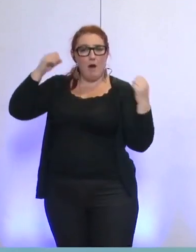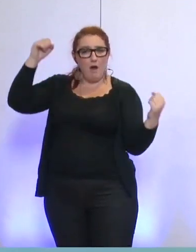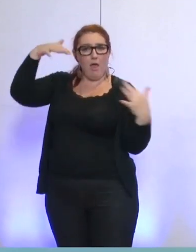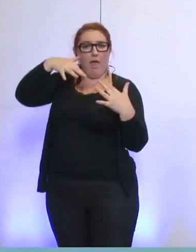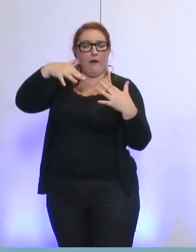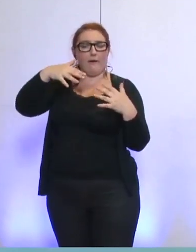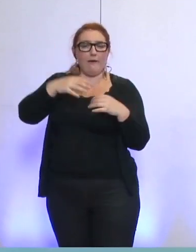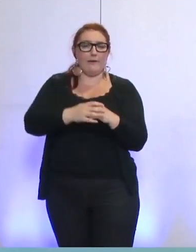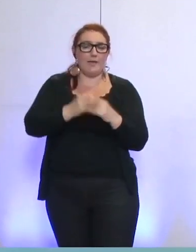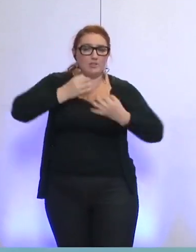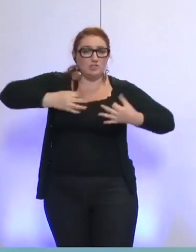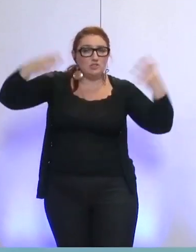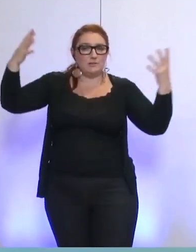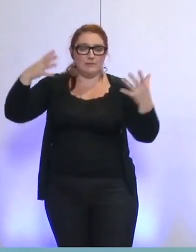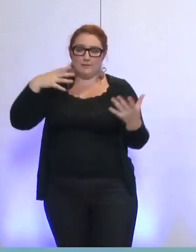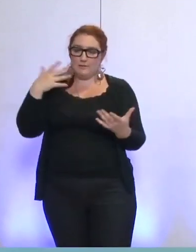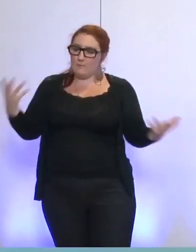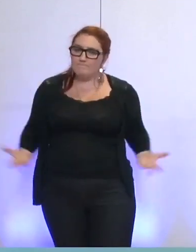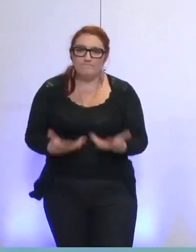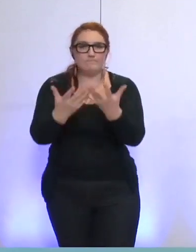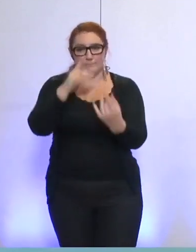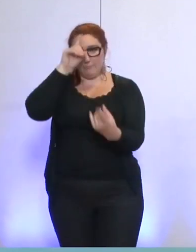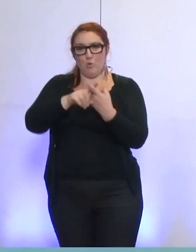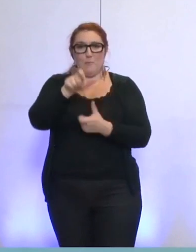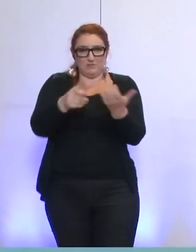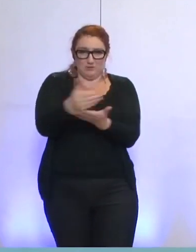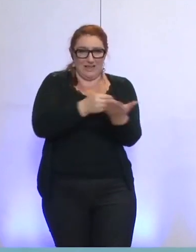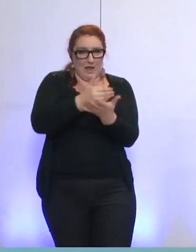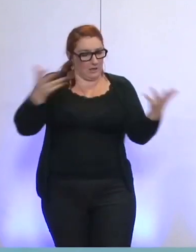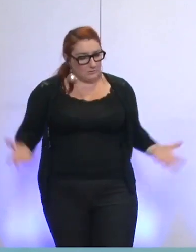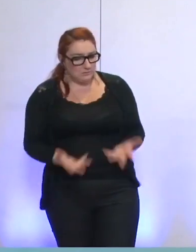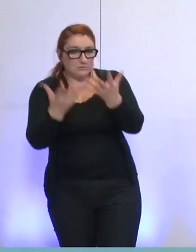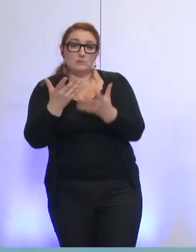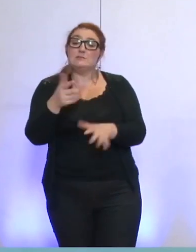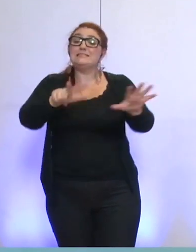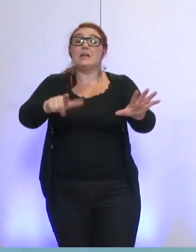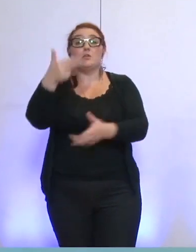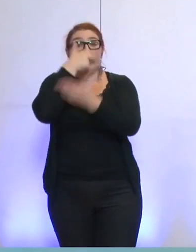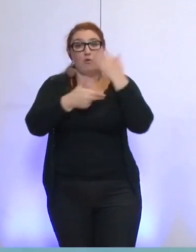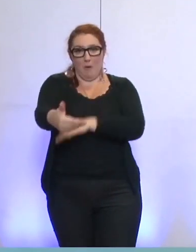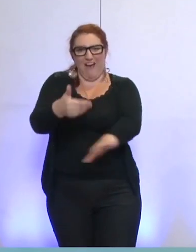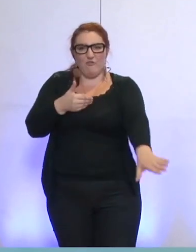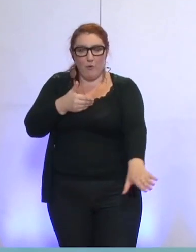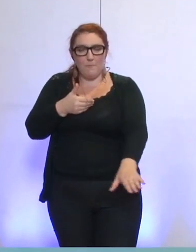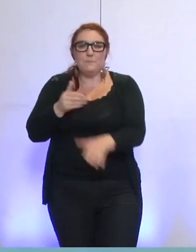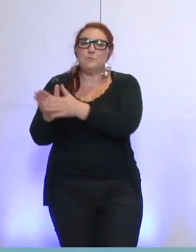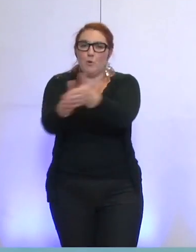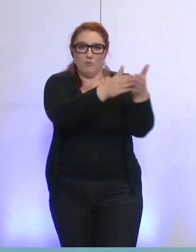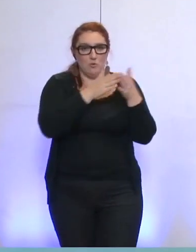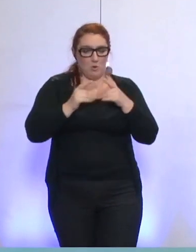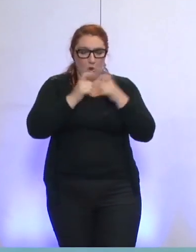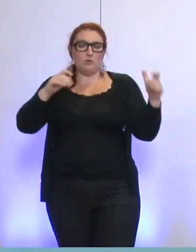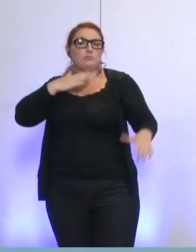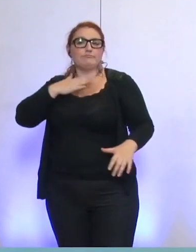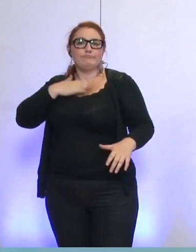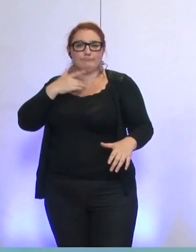métropole pour faire peser la voix des salariés, et cela avant le 7 novembre. Et nous vous demandons que nos entreprises soient positionnées sur les métiers d